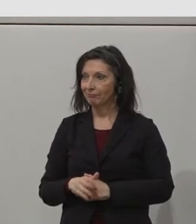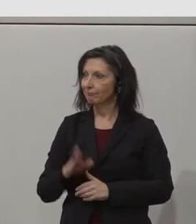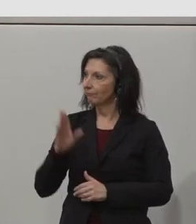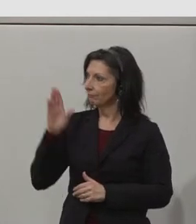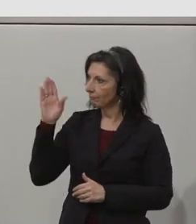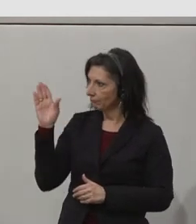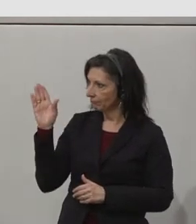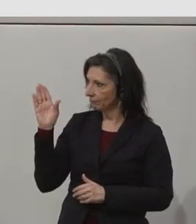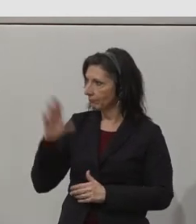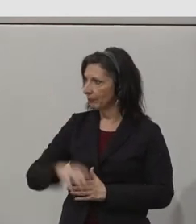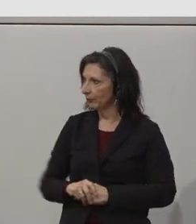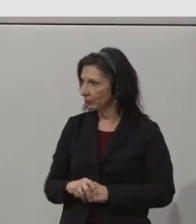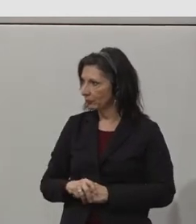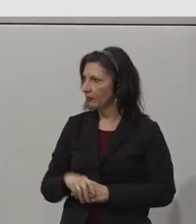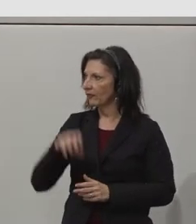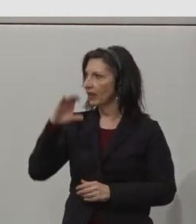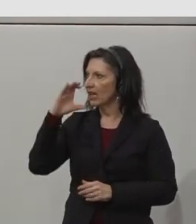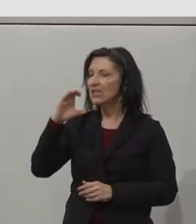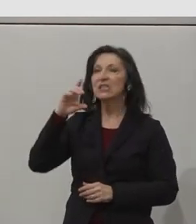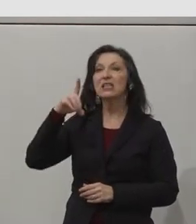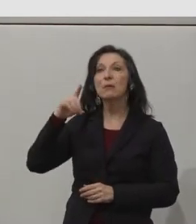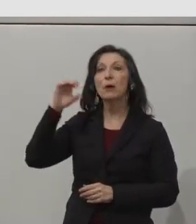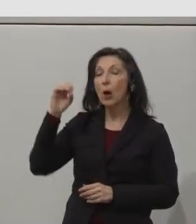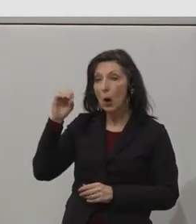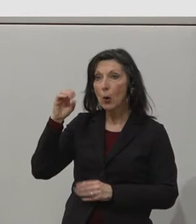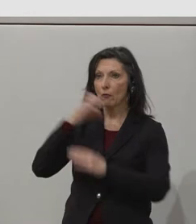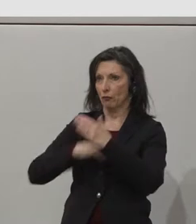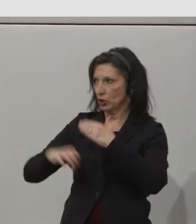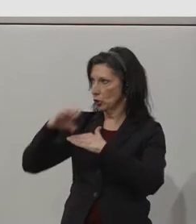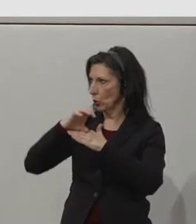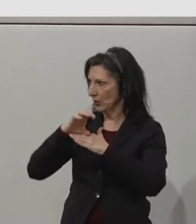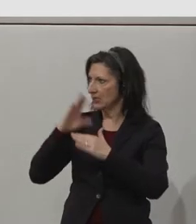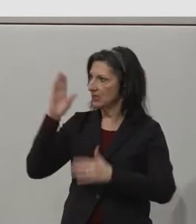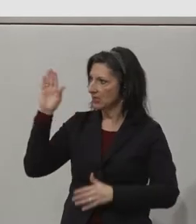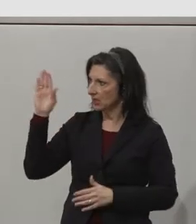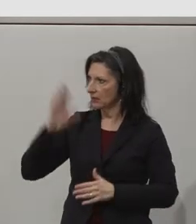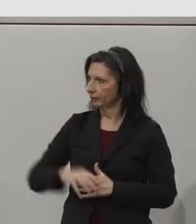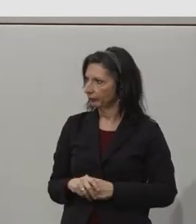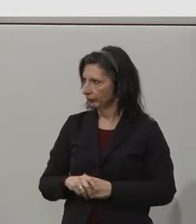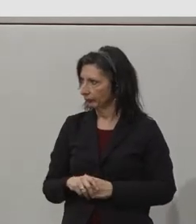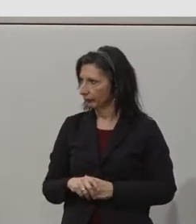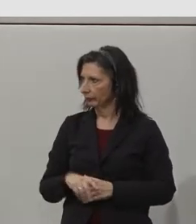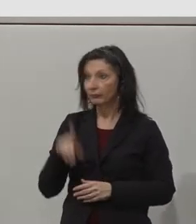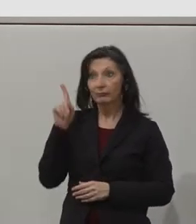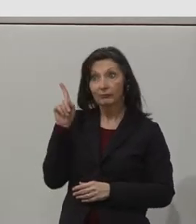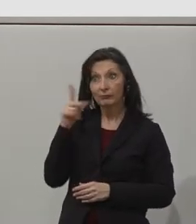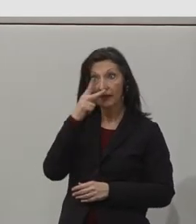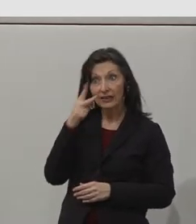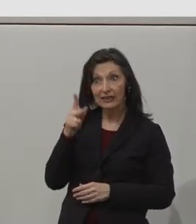which is a recruitment company. And as you will see on this slide alone, we have three in EY, which we'll